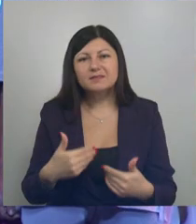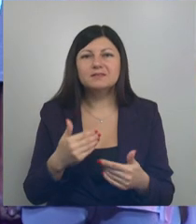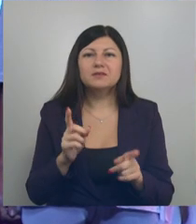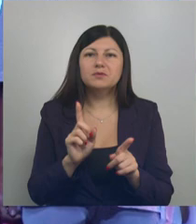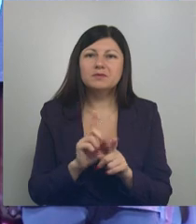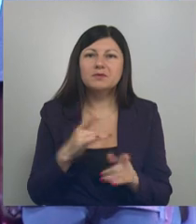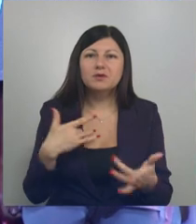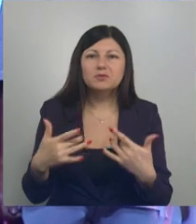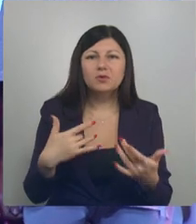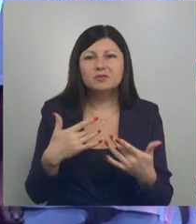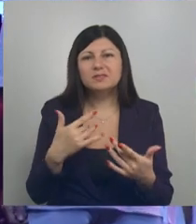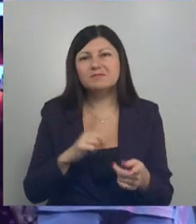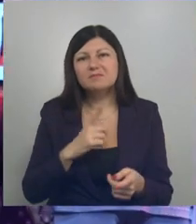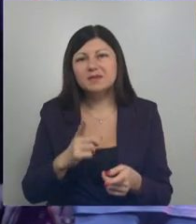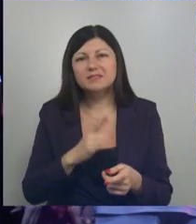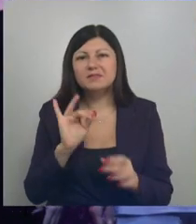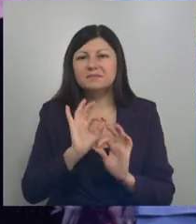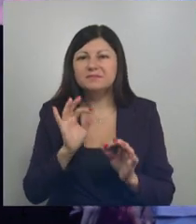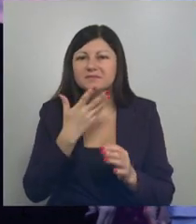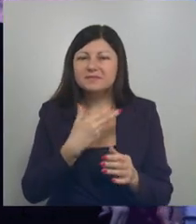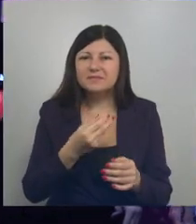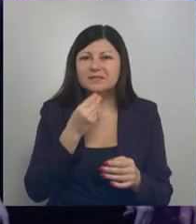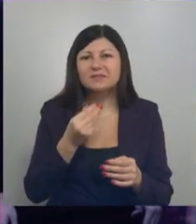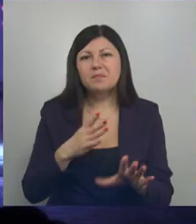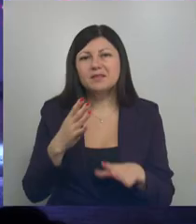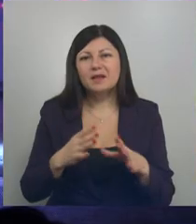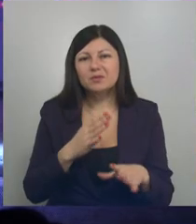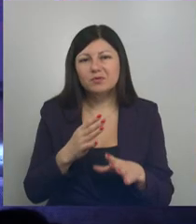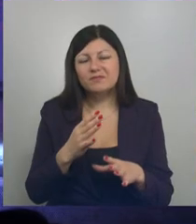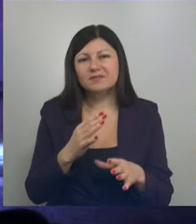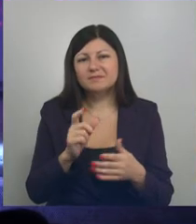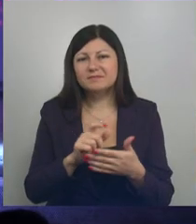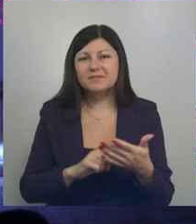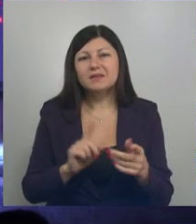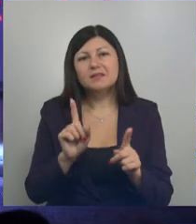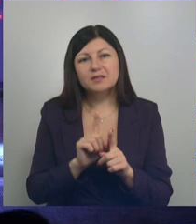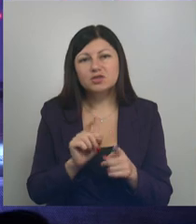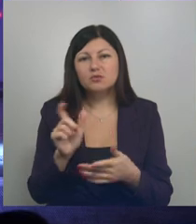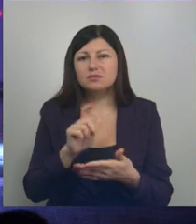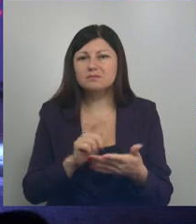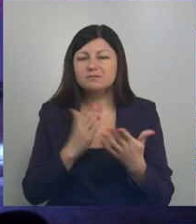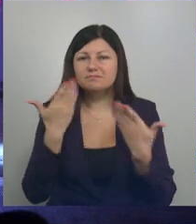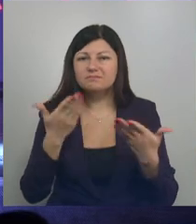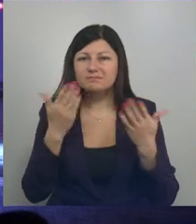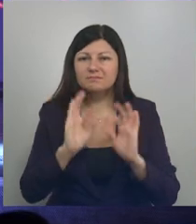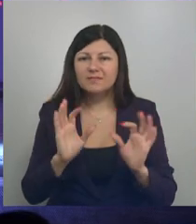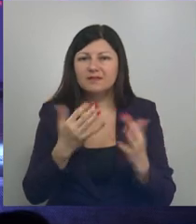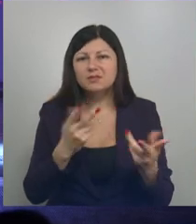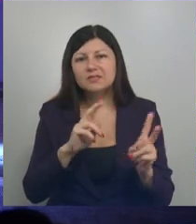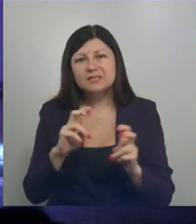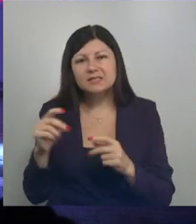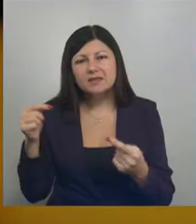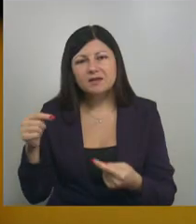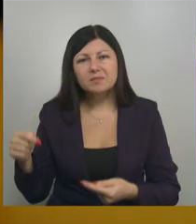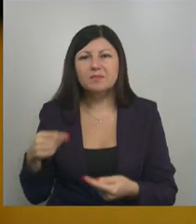ораторского и актерского мастерства, подготовили небольшое выступление. После начитки. Декламировали подготовленный текст в соответствии с его темой и жанром.